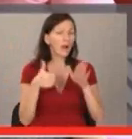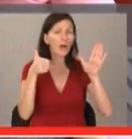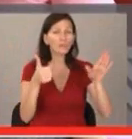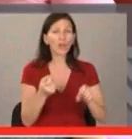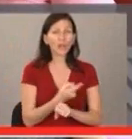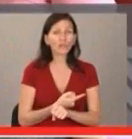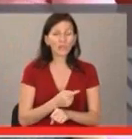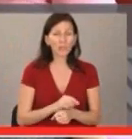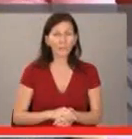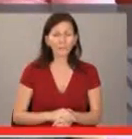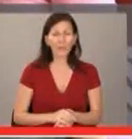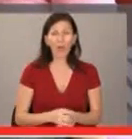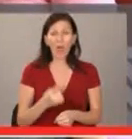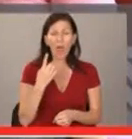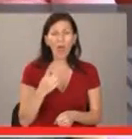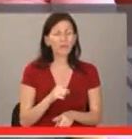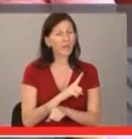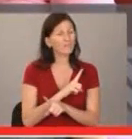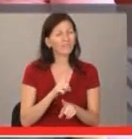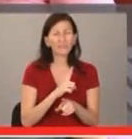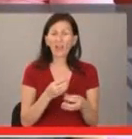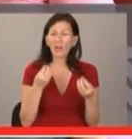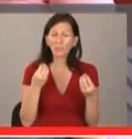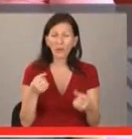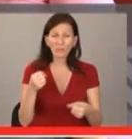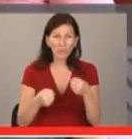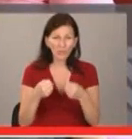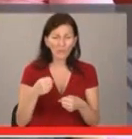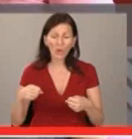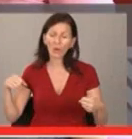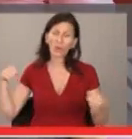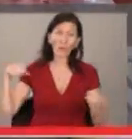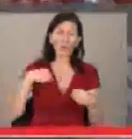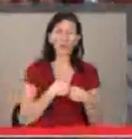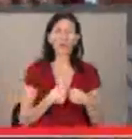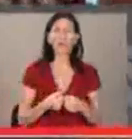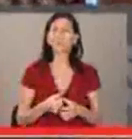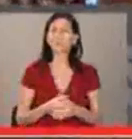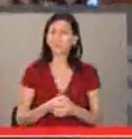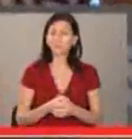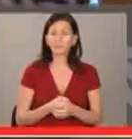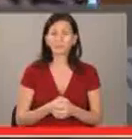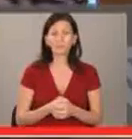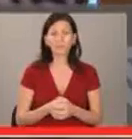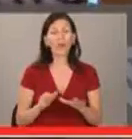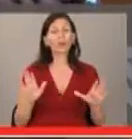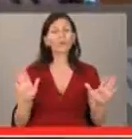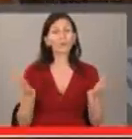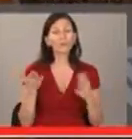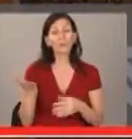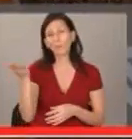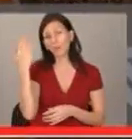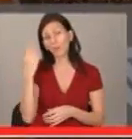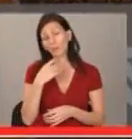6 часа. Единят добросъвестен шофьор не спазва предимство и ги удара. Случа се